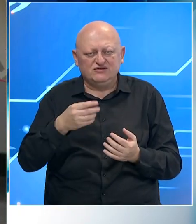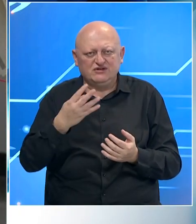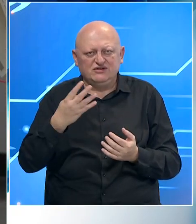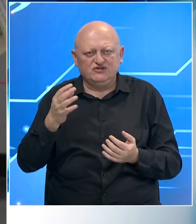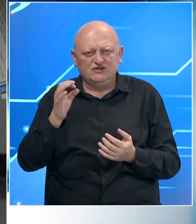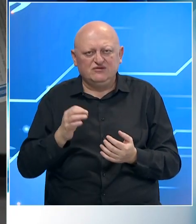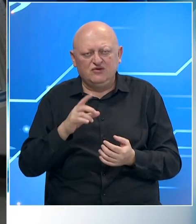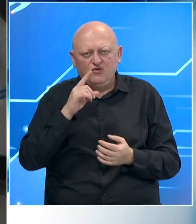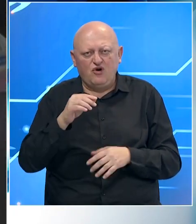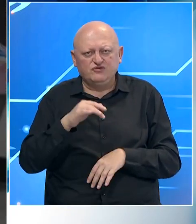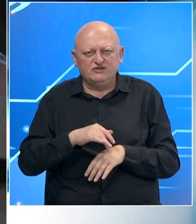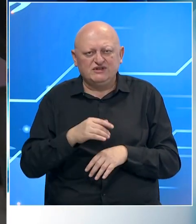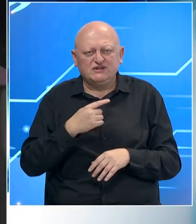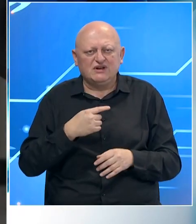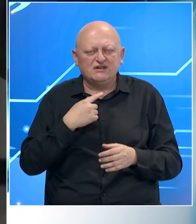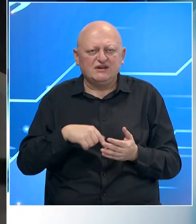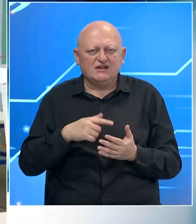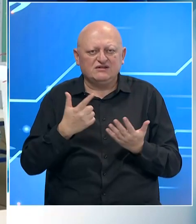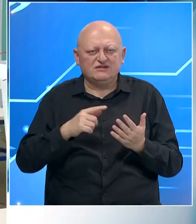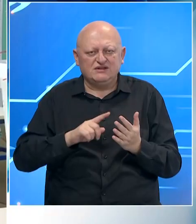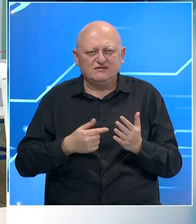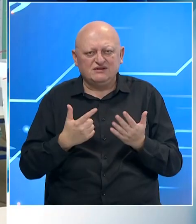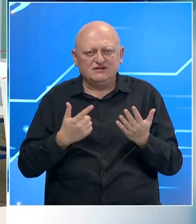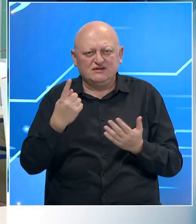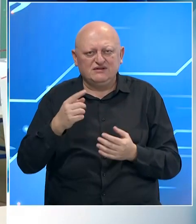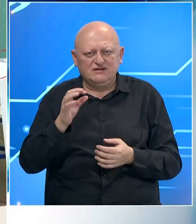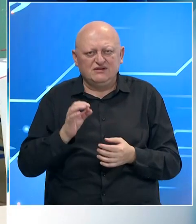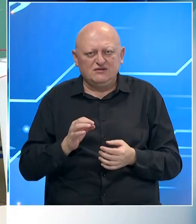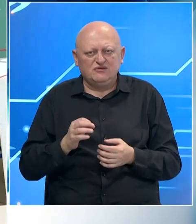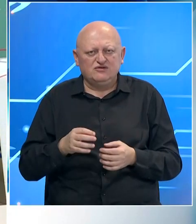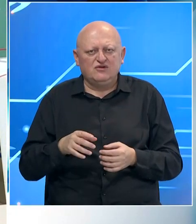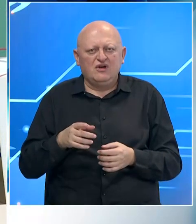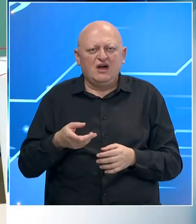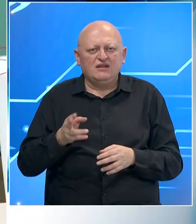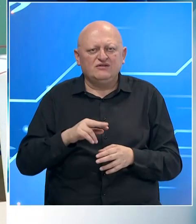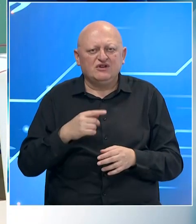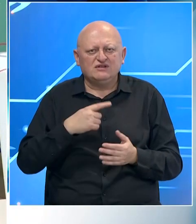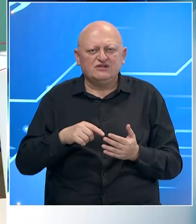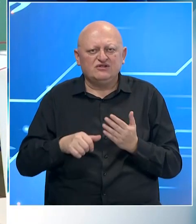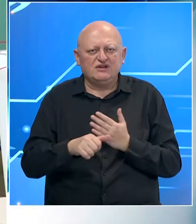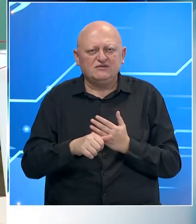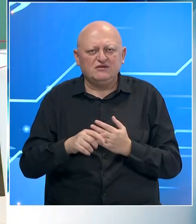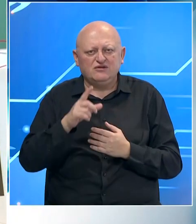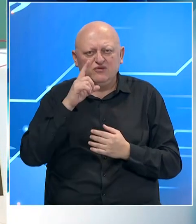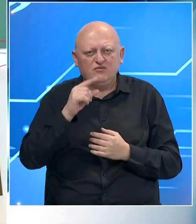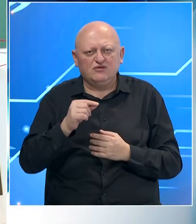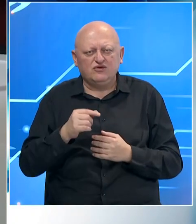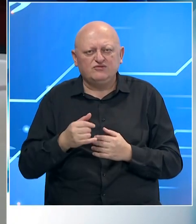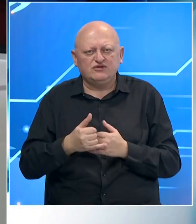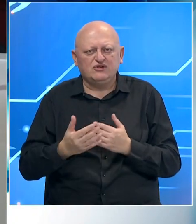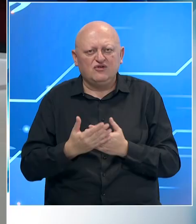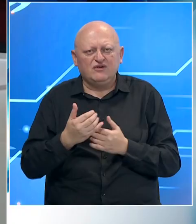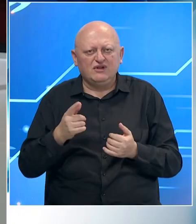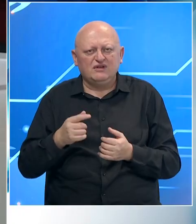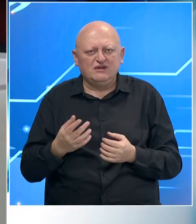,44%. U općini Centar je glasalo 7,71%, a najviše glasača do 11 sati je zabilježeno u